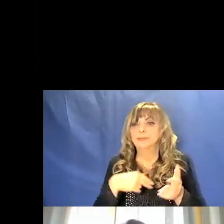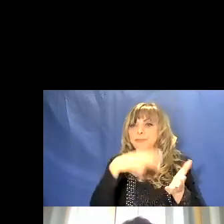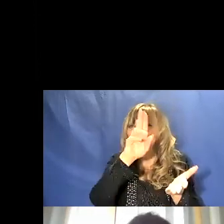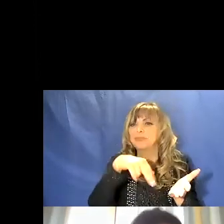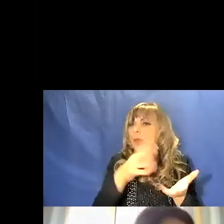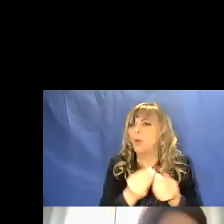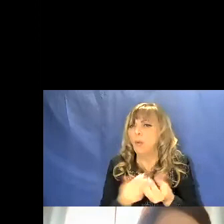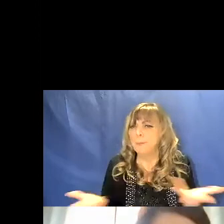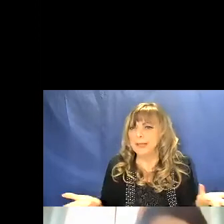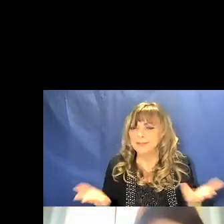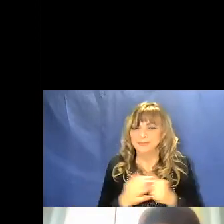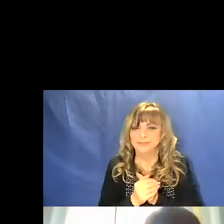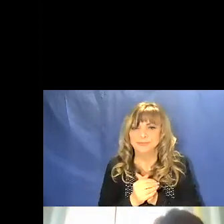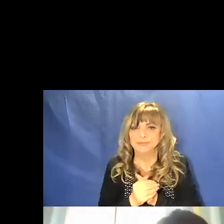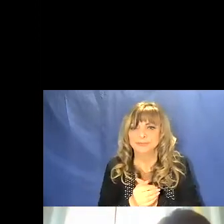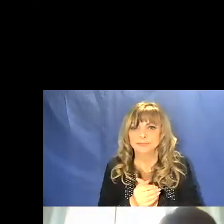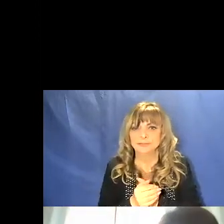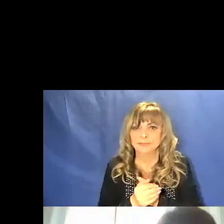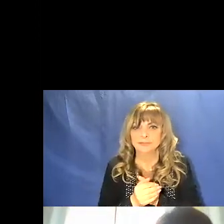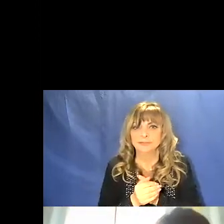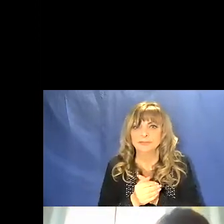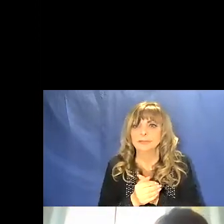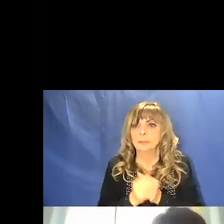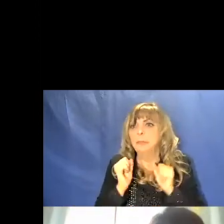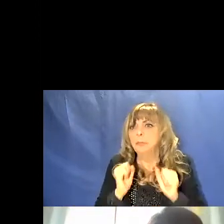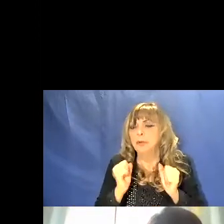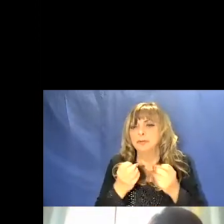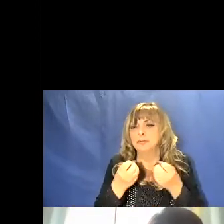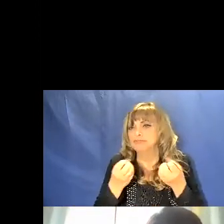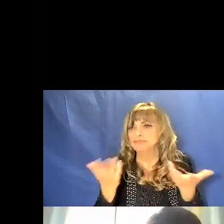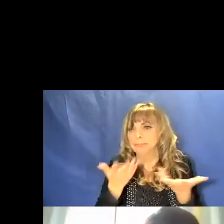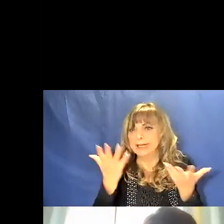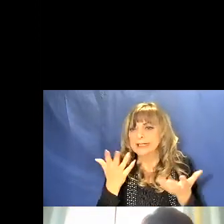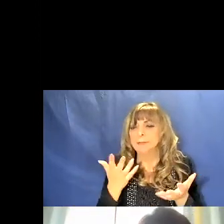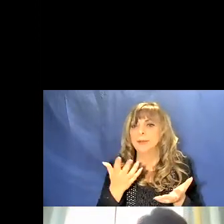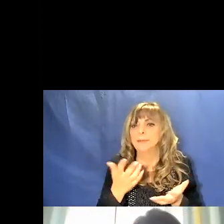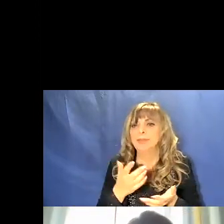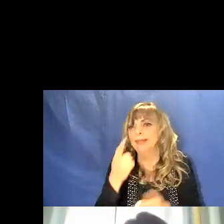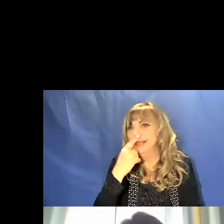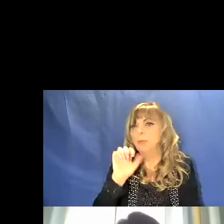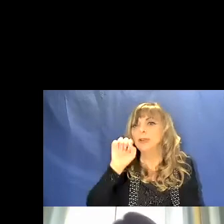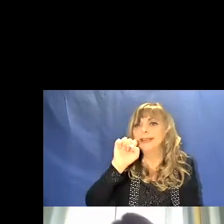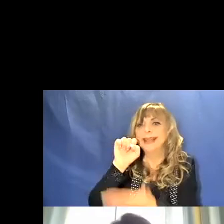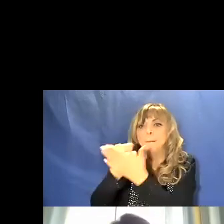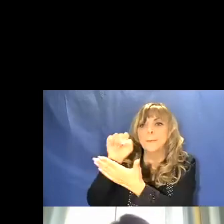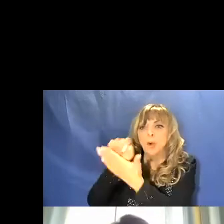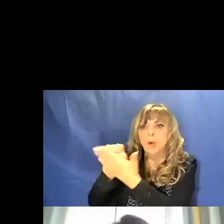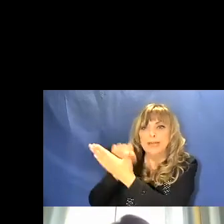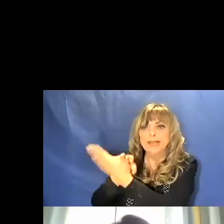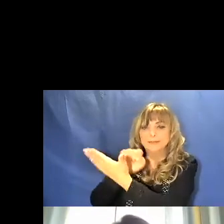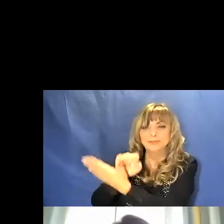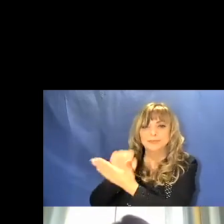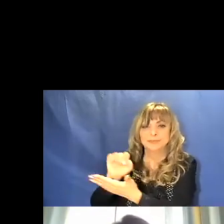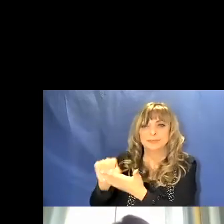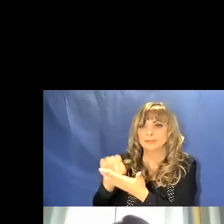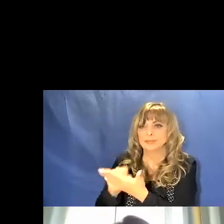colore applicazione che poteva avvenire con una specie di tampone questo lo